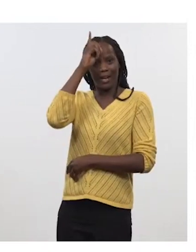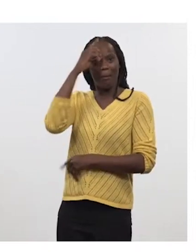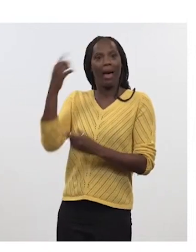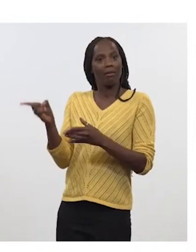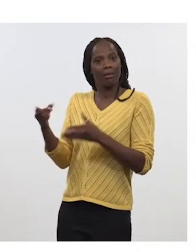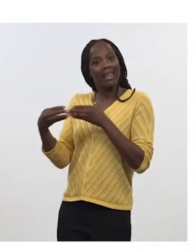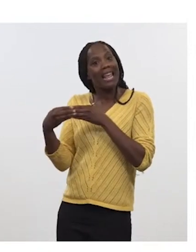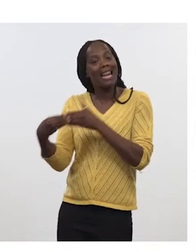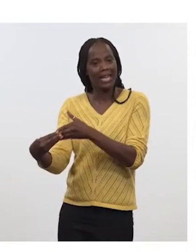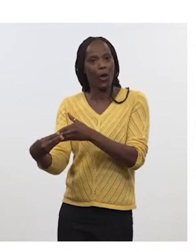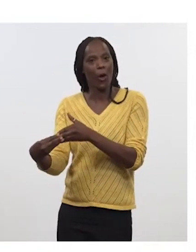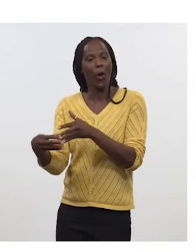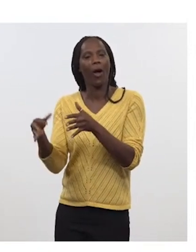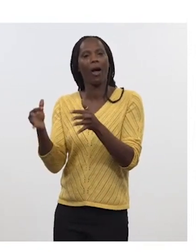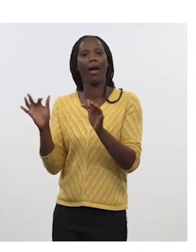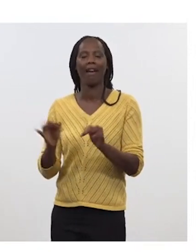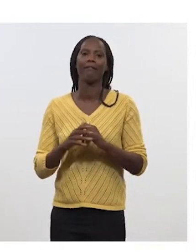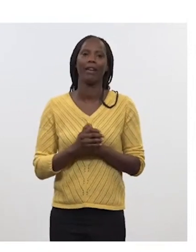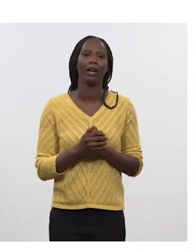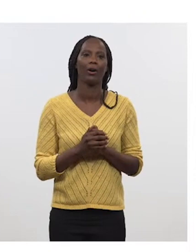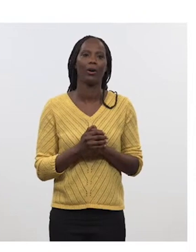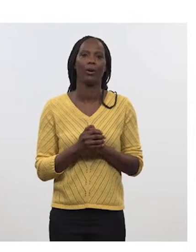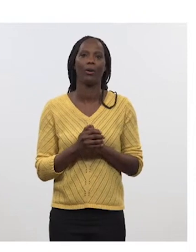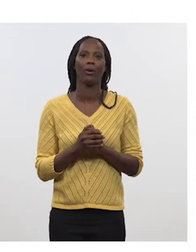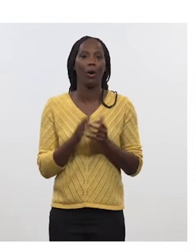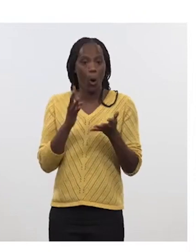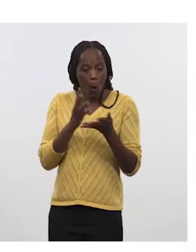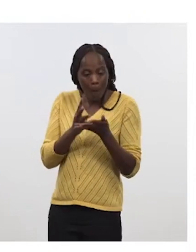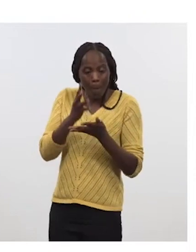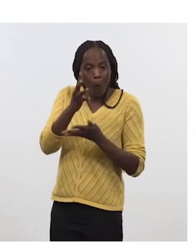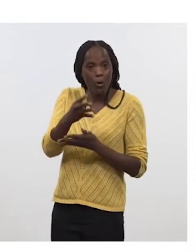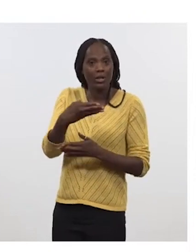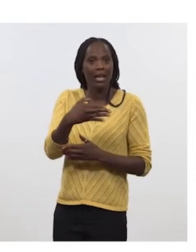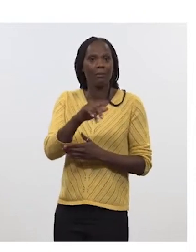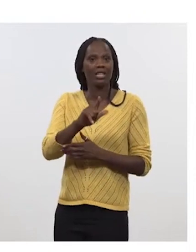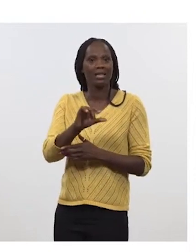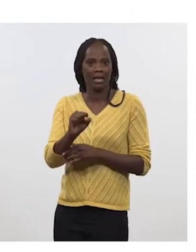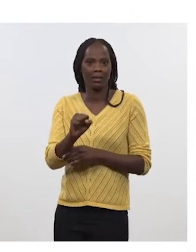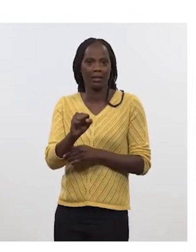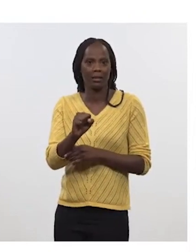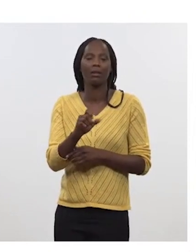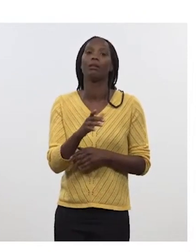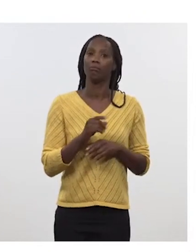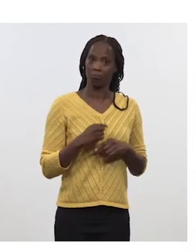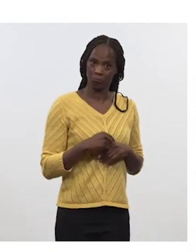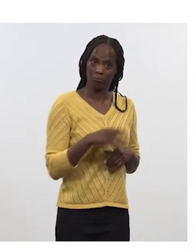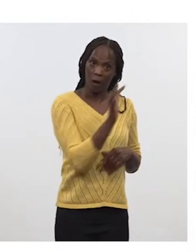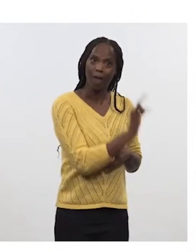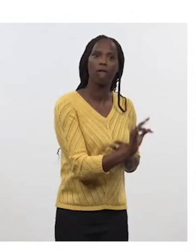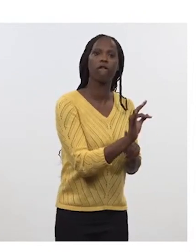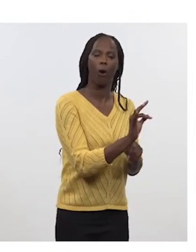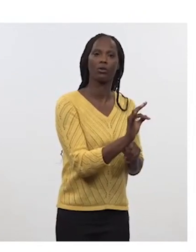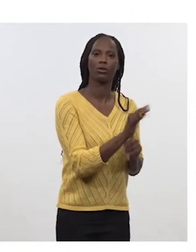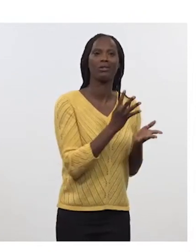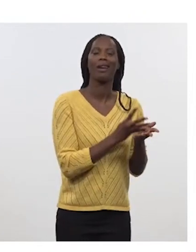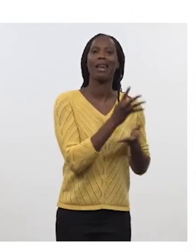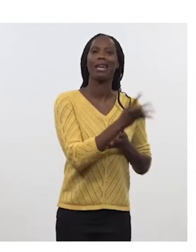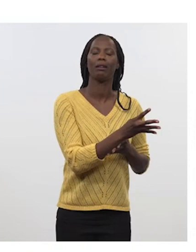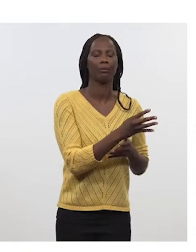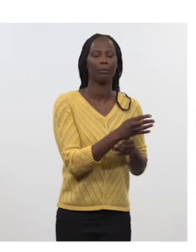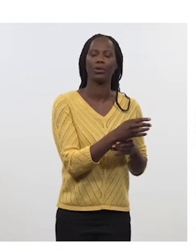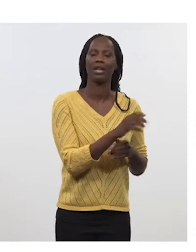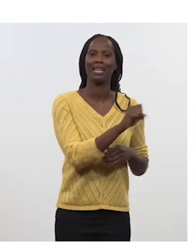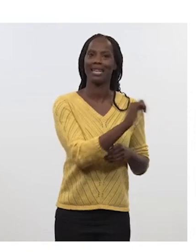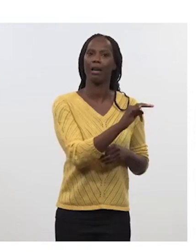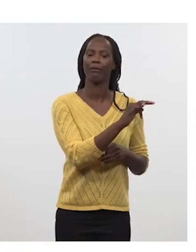la constitution et le projet de MGCS. Là où la France est le leader pour le projet du SCAF. que derrière, bien sûr,